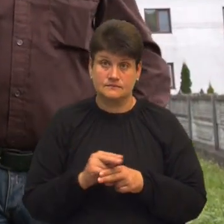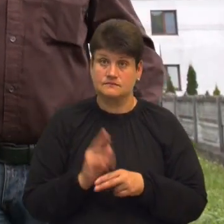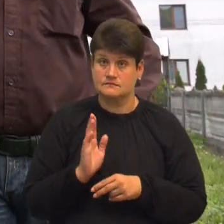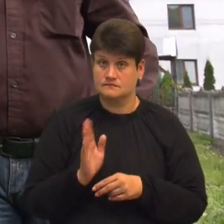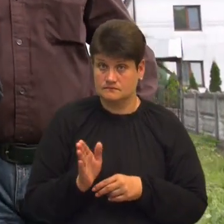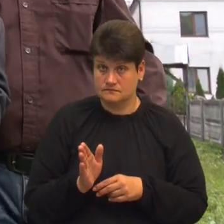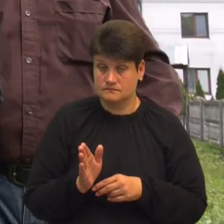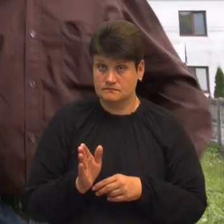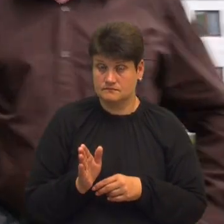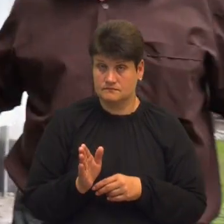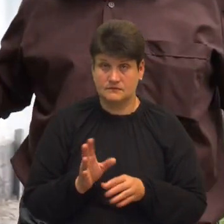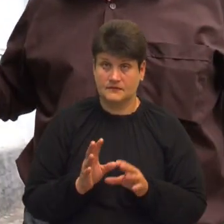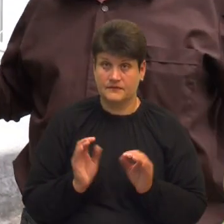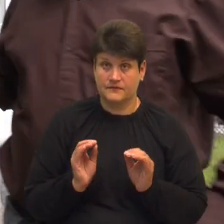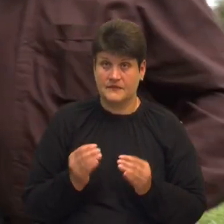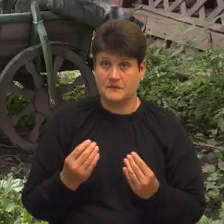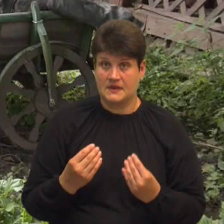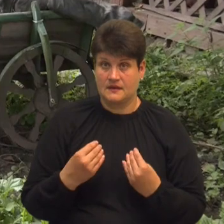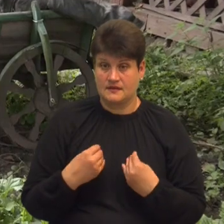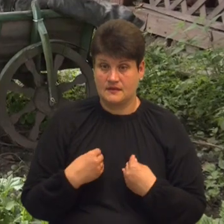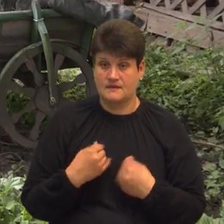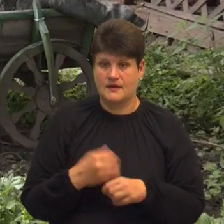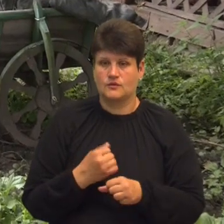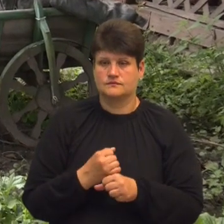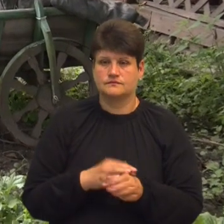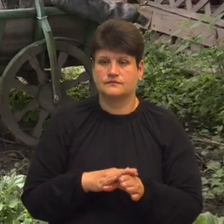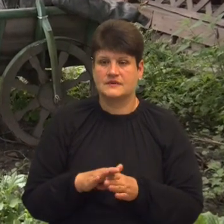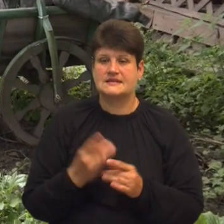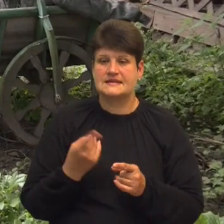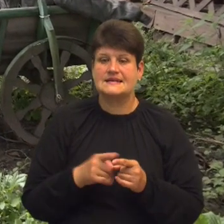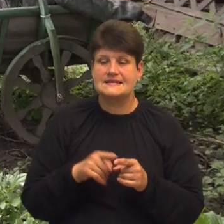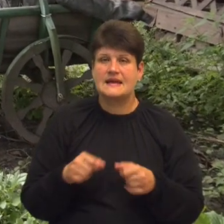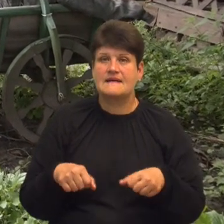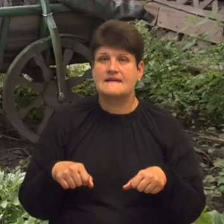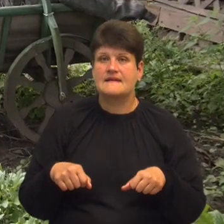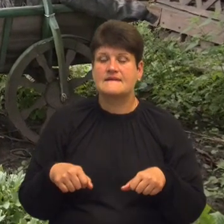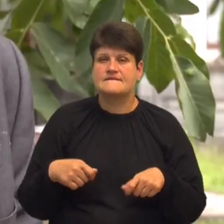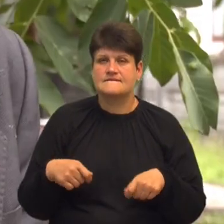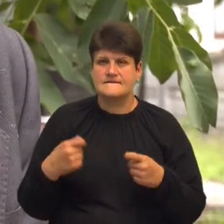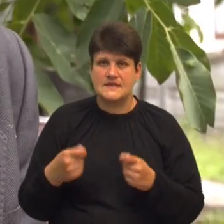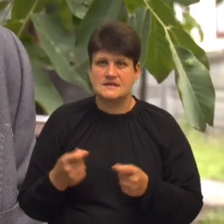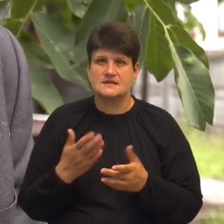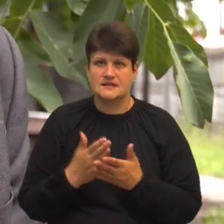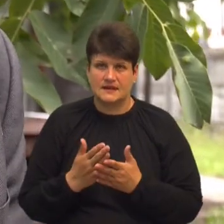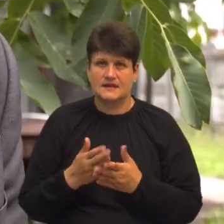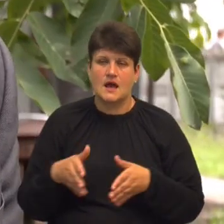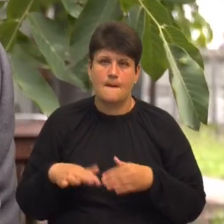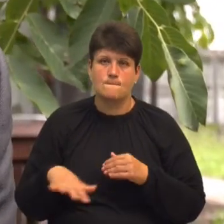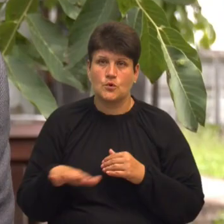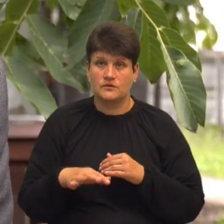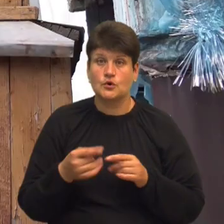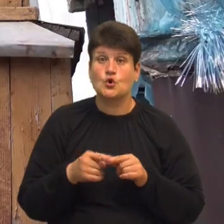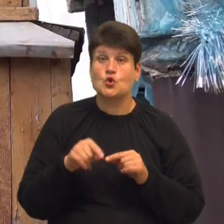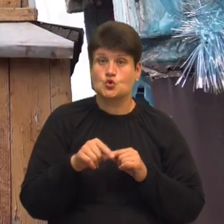і все. І він мені дов'я зробив». Зараз цей віз стоїть на подвір'ї Григорія Облещука. Чоловік каже, з цього